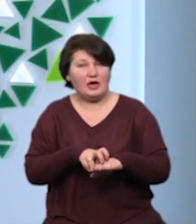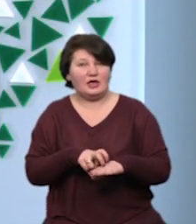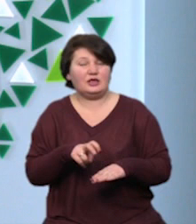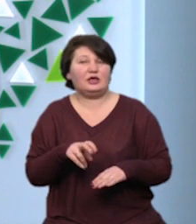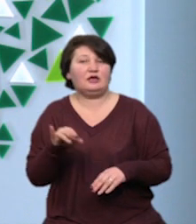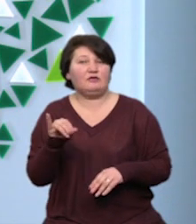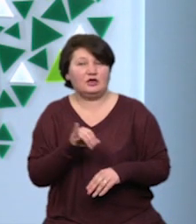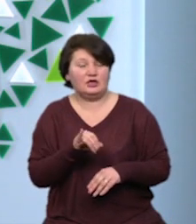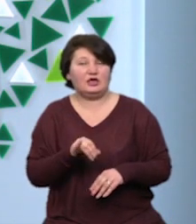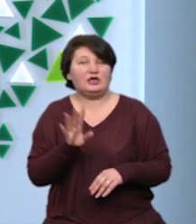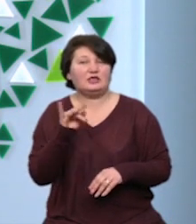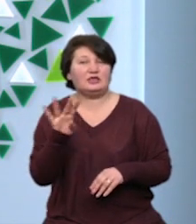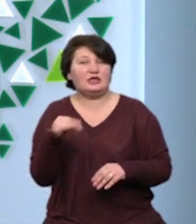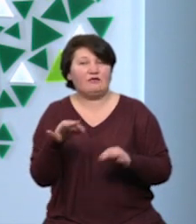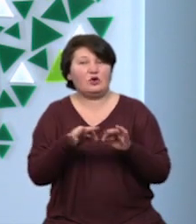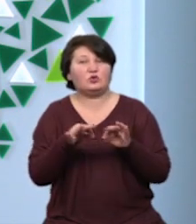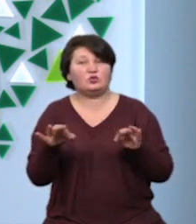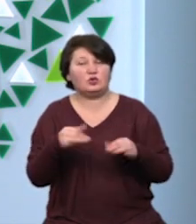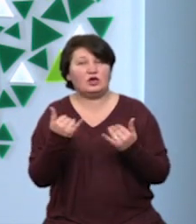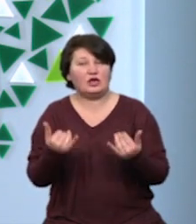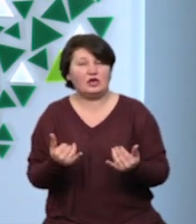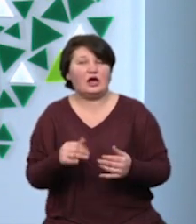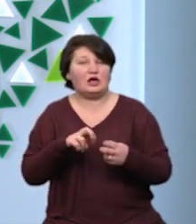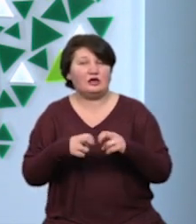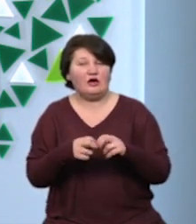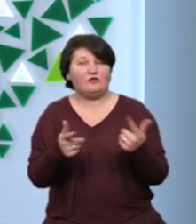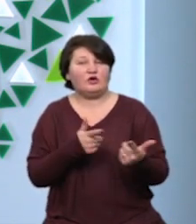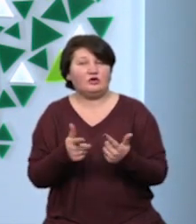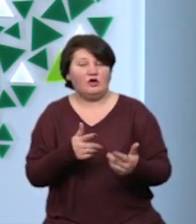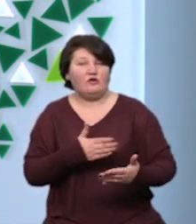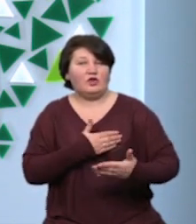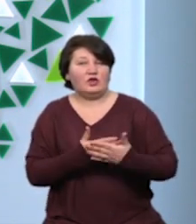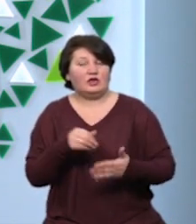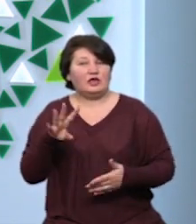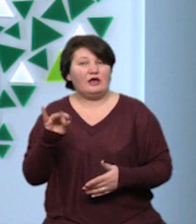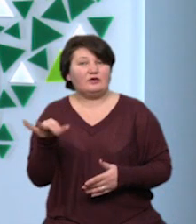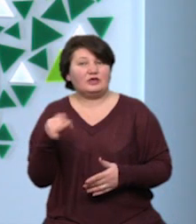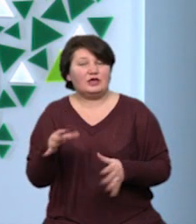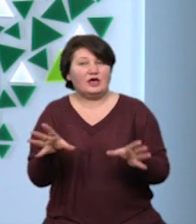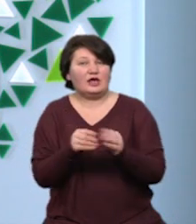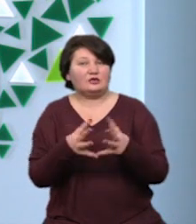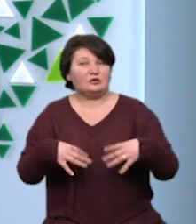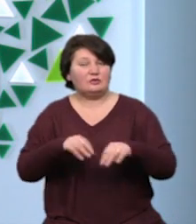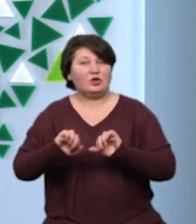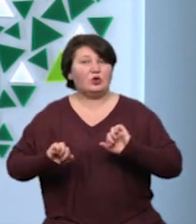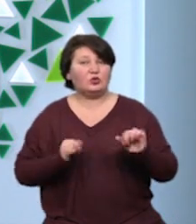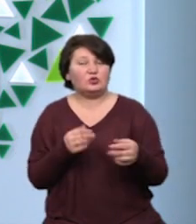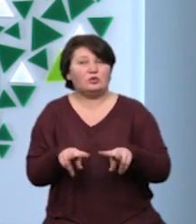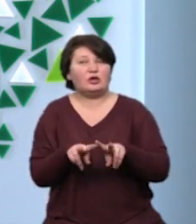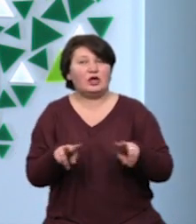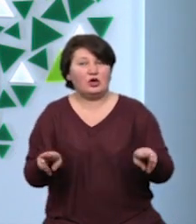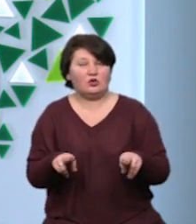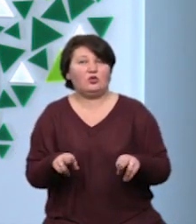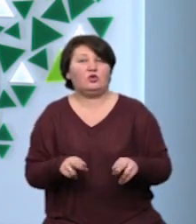розголужувачі для лікарень виготовляє франківський волонтер Олексій Трилевський разом із сім'єю та друзями. Також під апарати